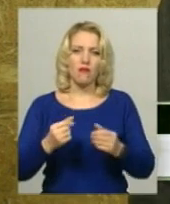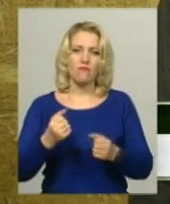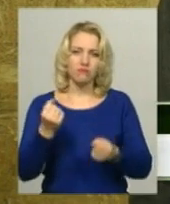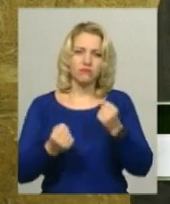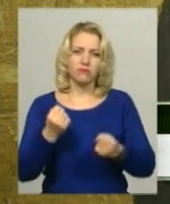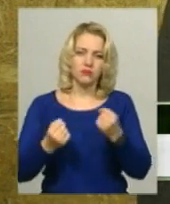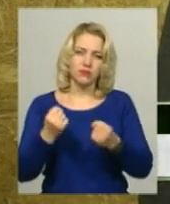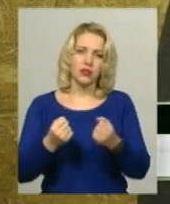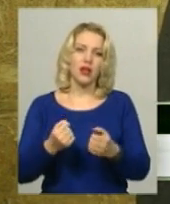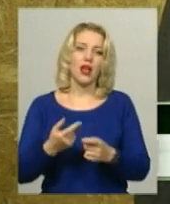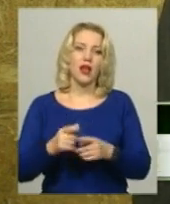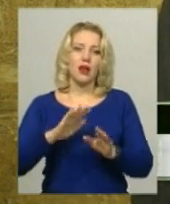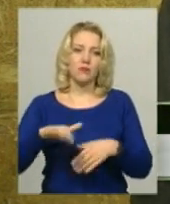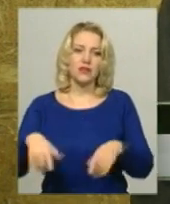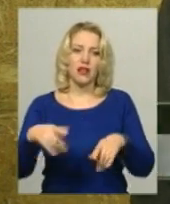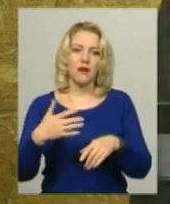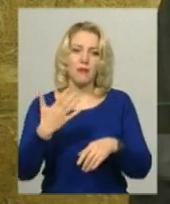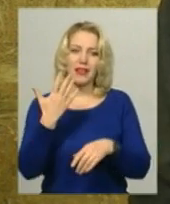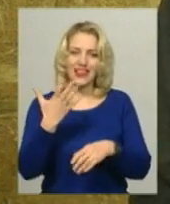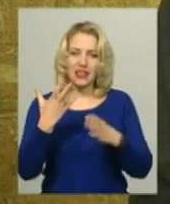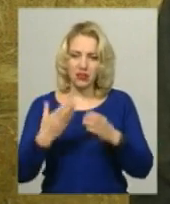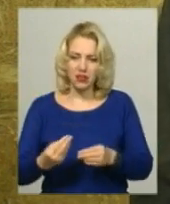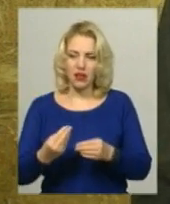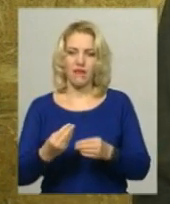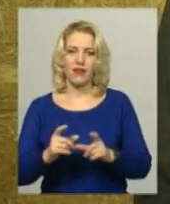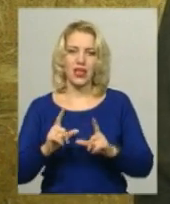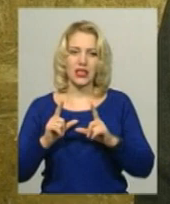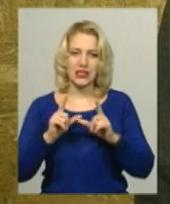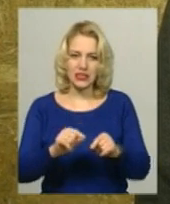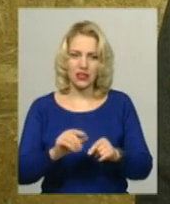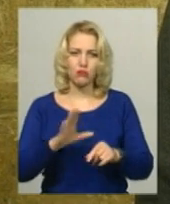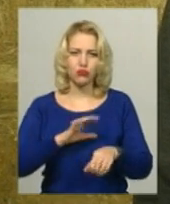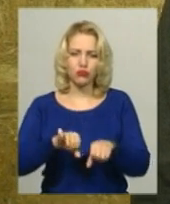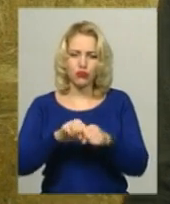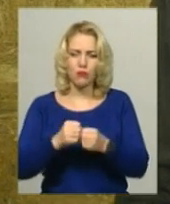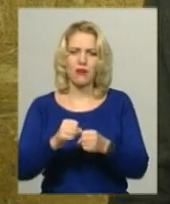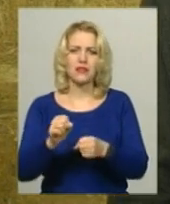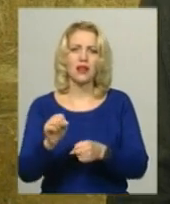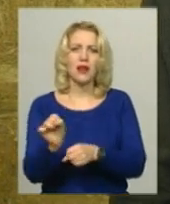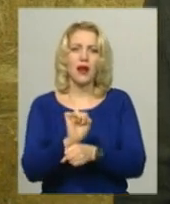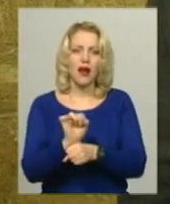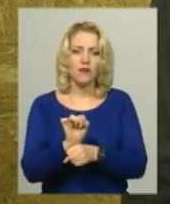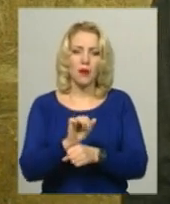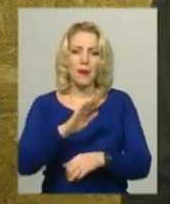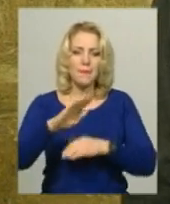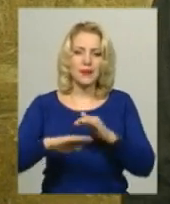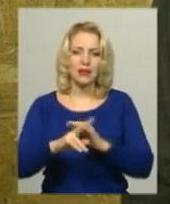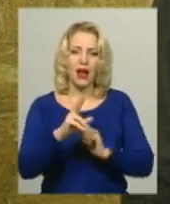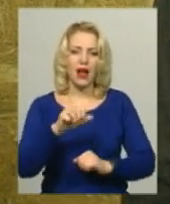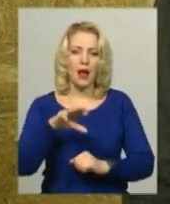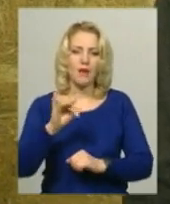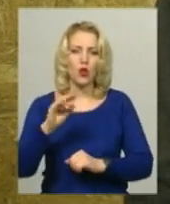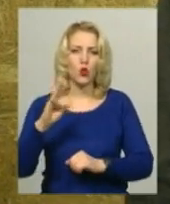після п'яти днів в'їзди наш автомобіль зламався в нігерійському селі в горах прямо під Камеруном. І